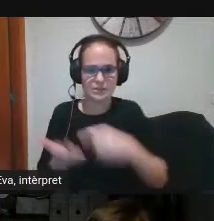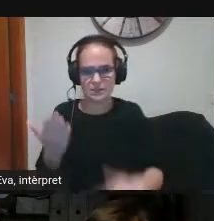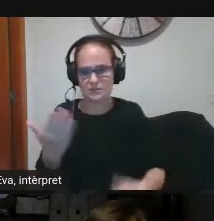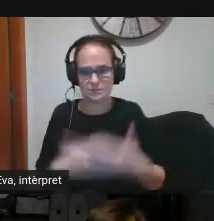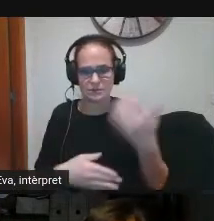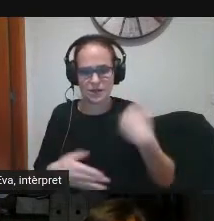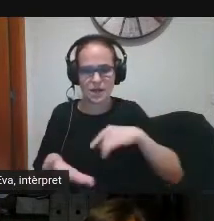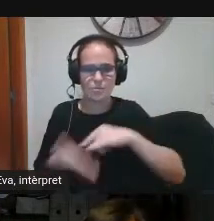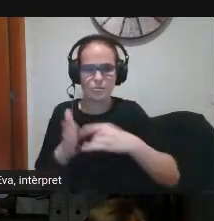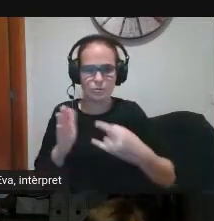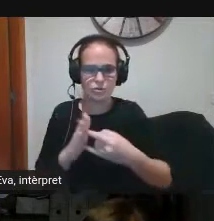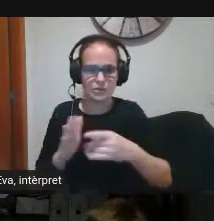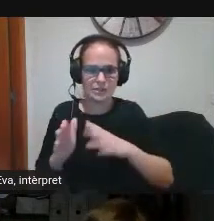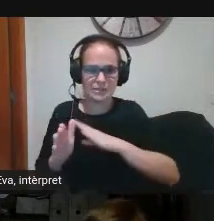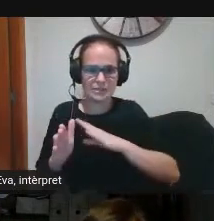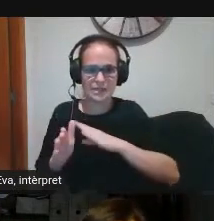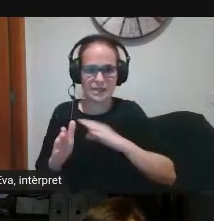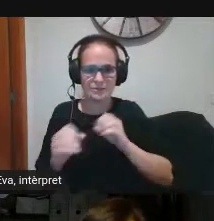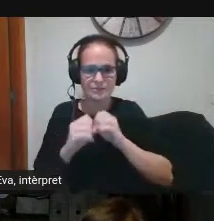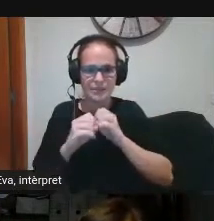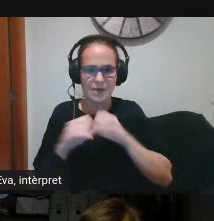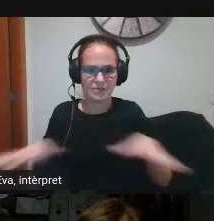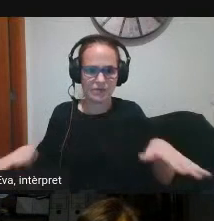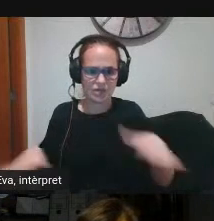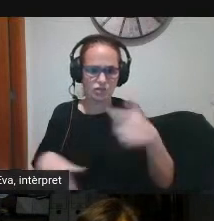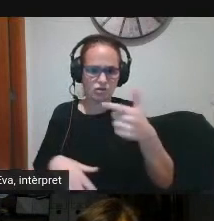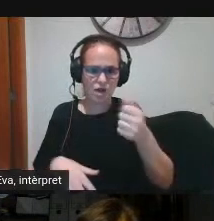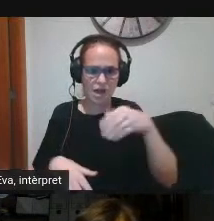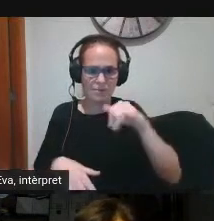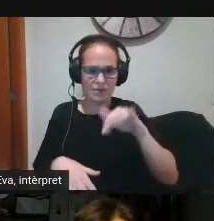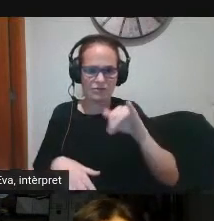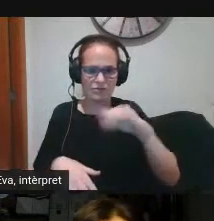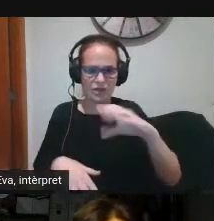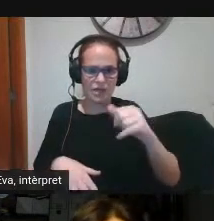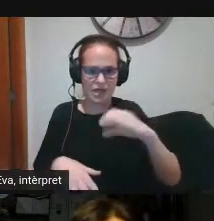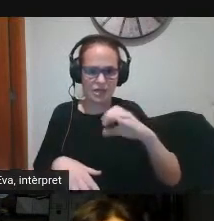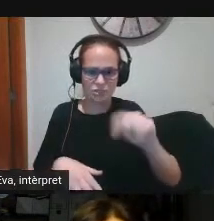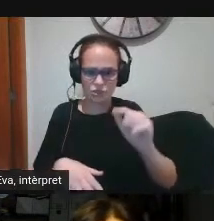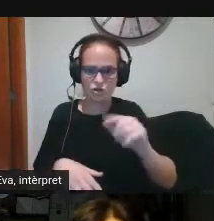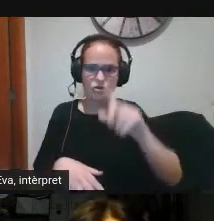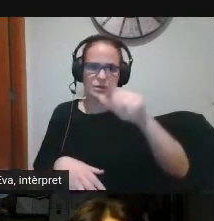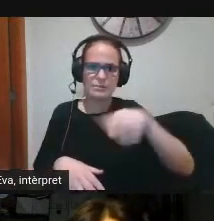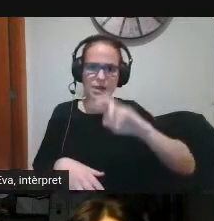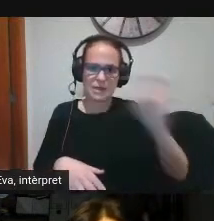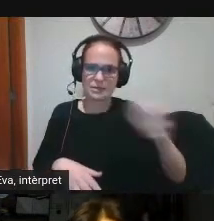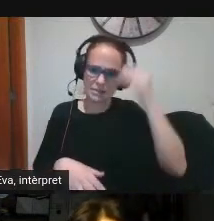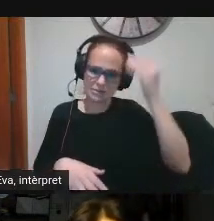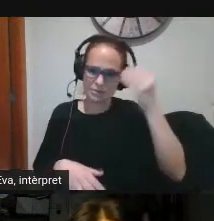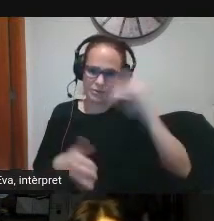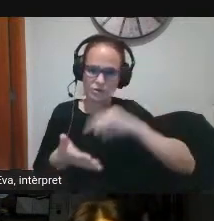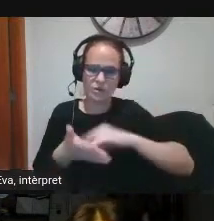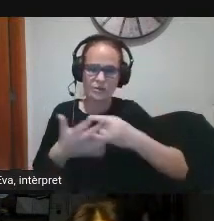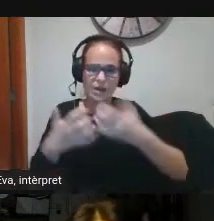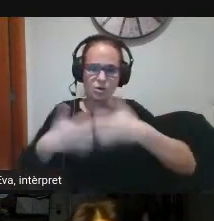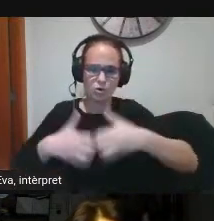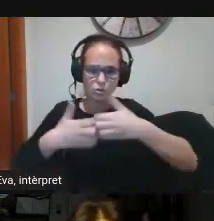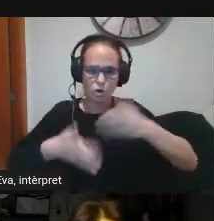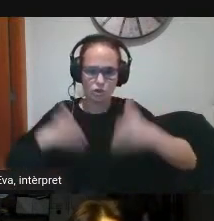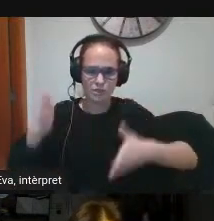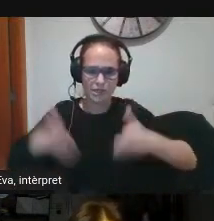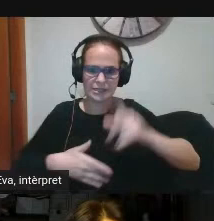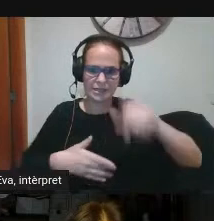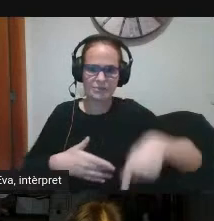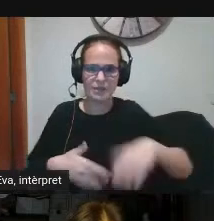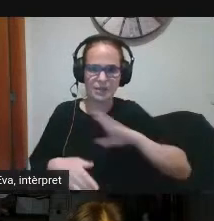projectes de gamificació projectes de pensament computacional i robòtica i projectes de